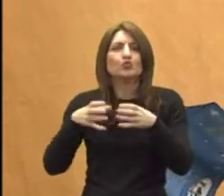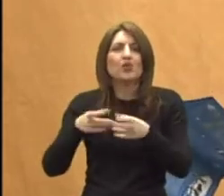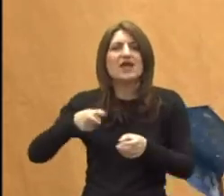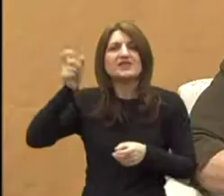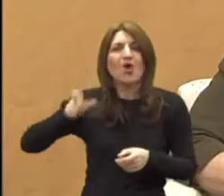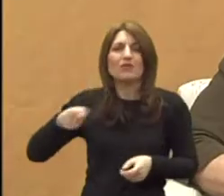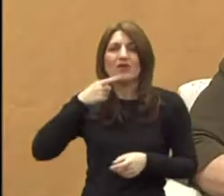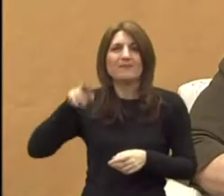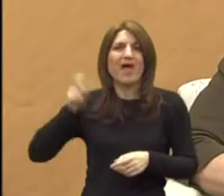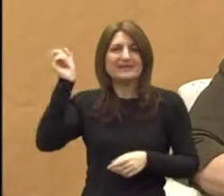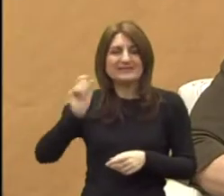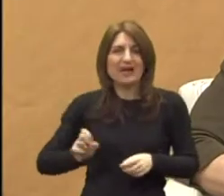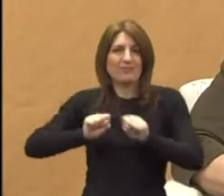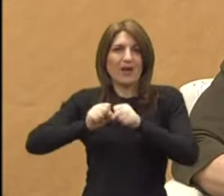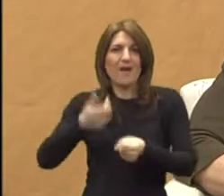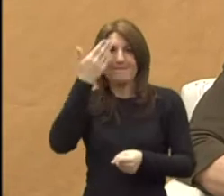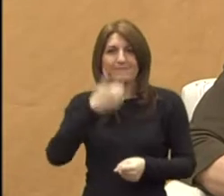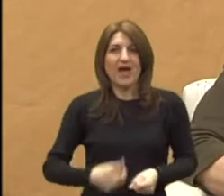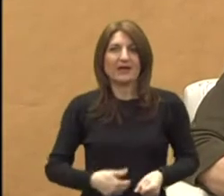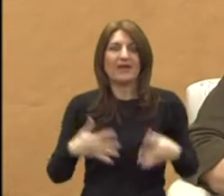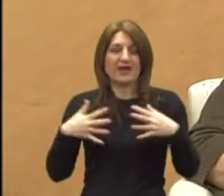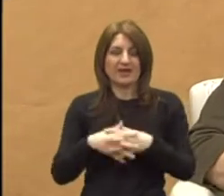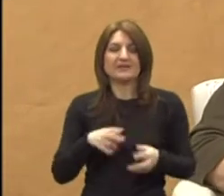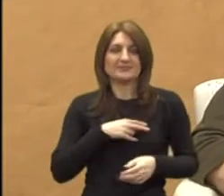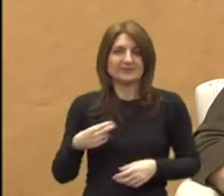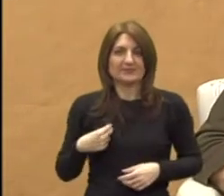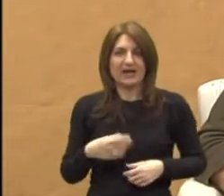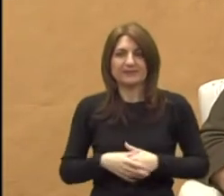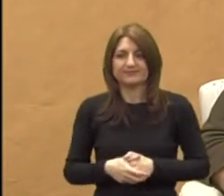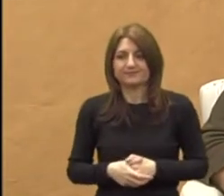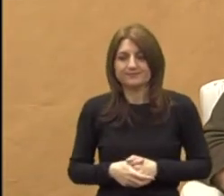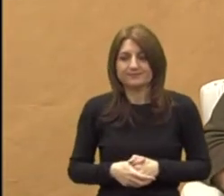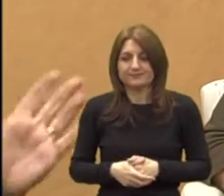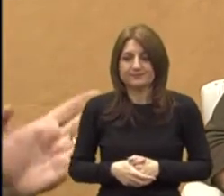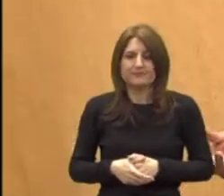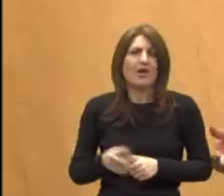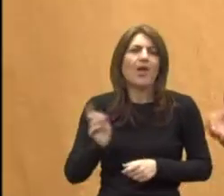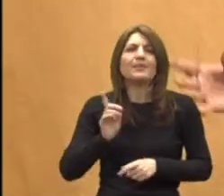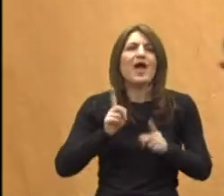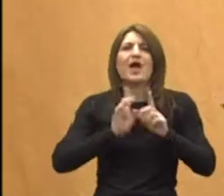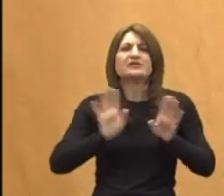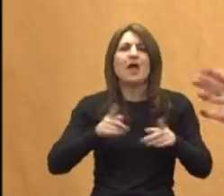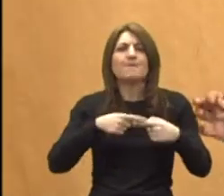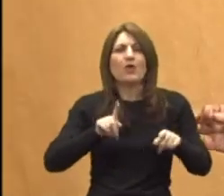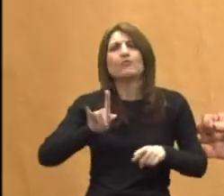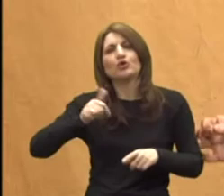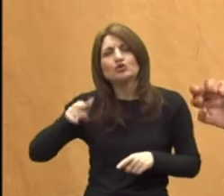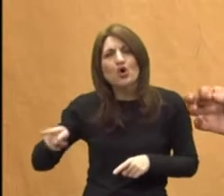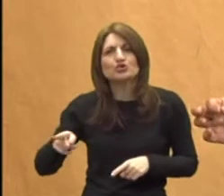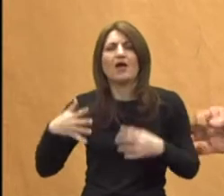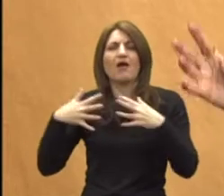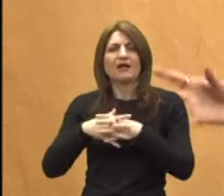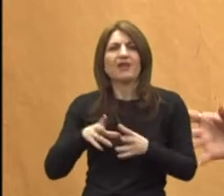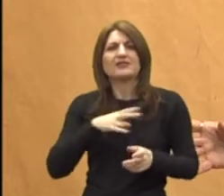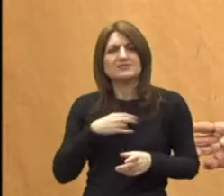osobe sa ceremonalnom paralizom grada Zagreba. Tako je, tako je. I samo njima. I još imamo i grad